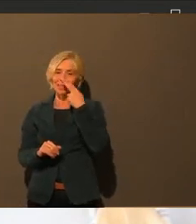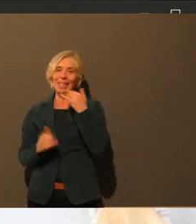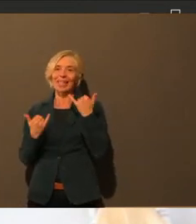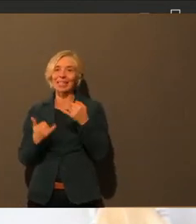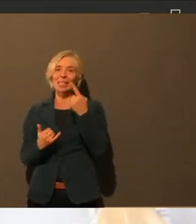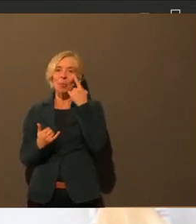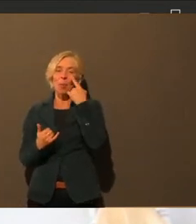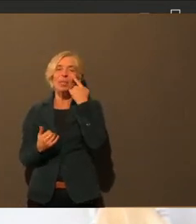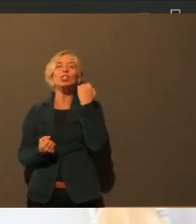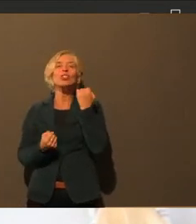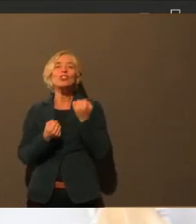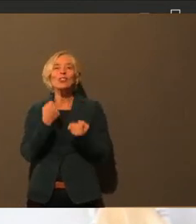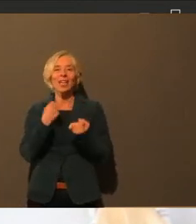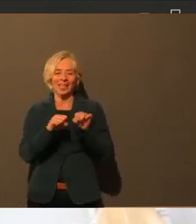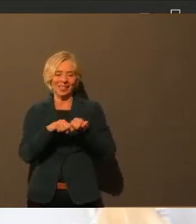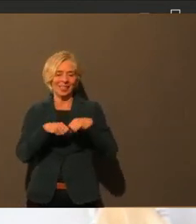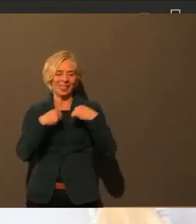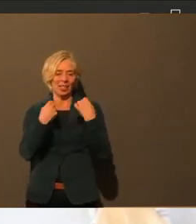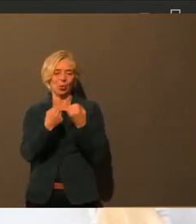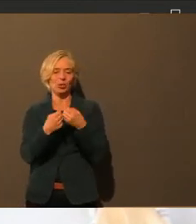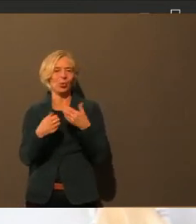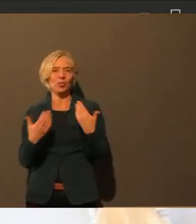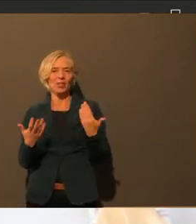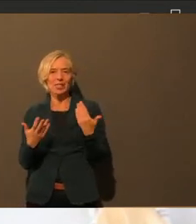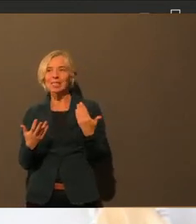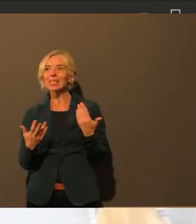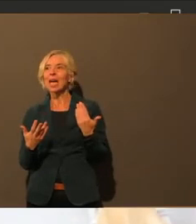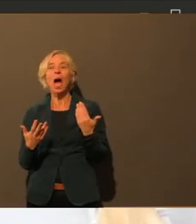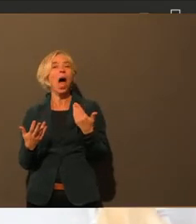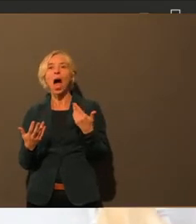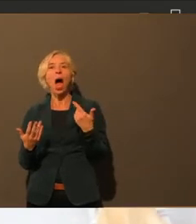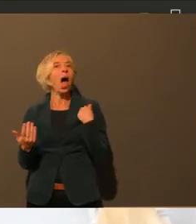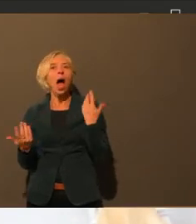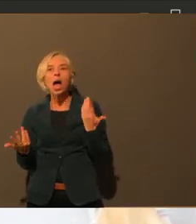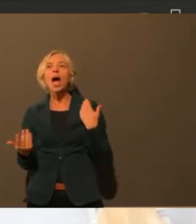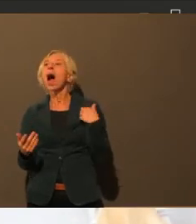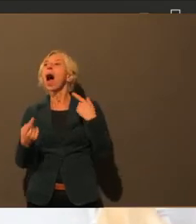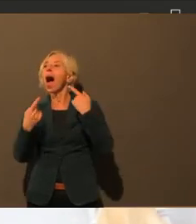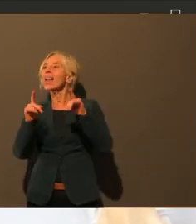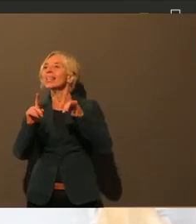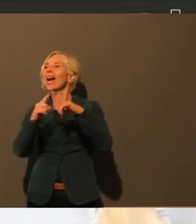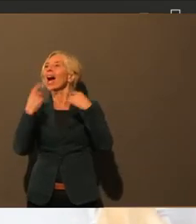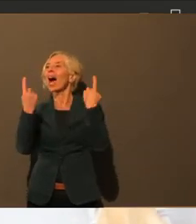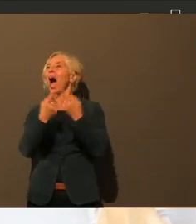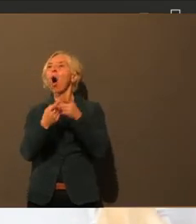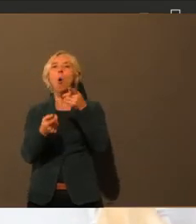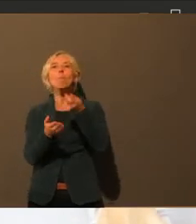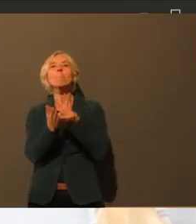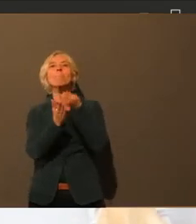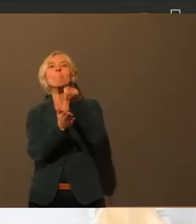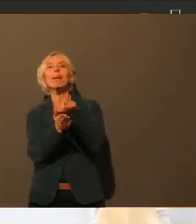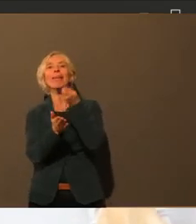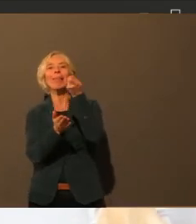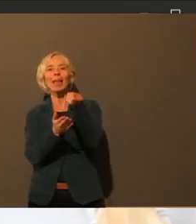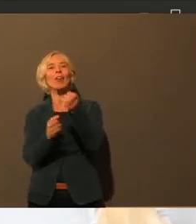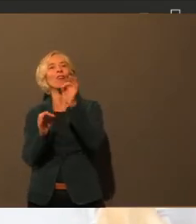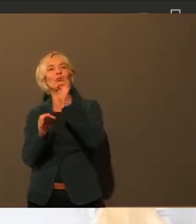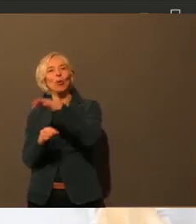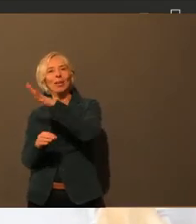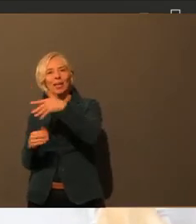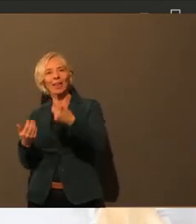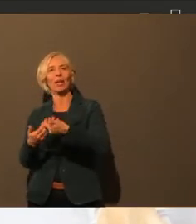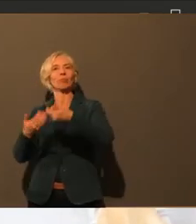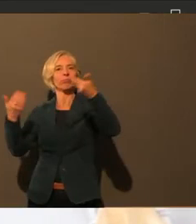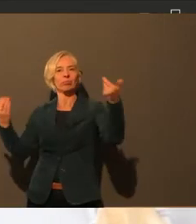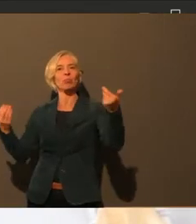flächendeckend Räume in der Stadt noch mal anzumieten, dass ganz, ganz viele Klassen über verschiedene Jahrgangsstufen jetzt